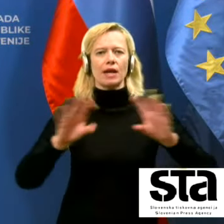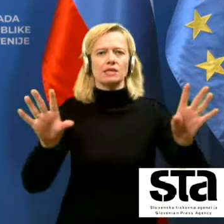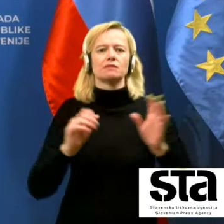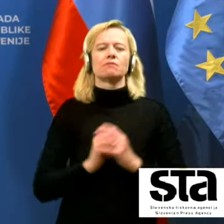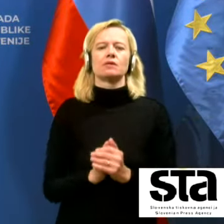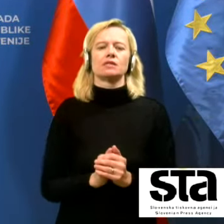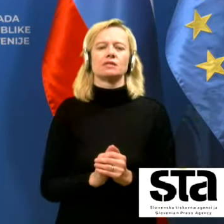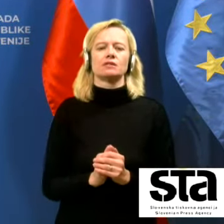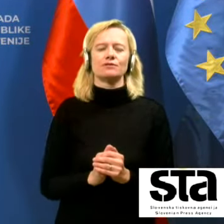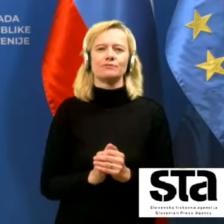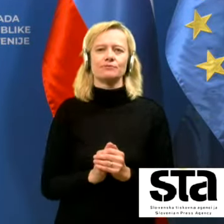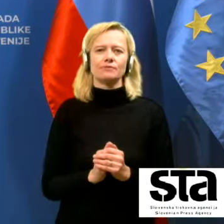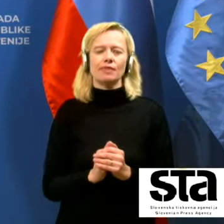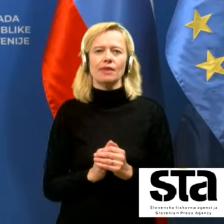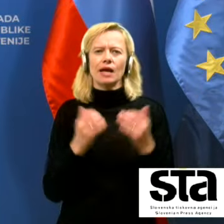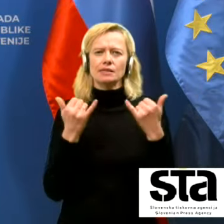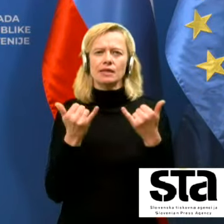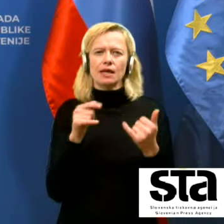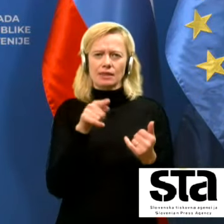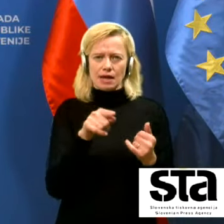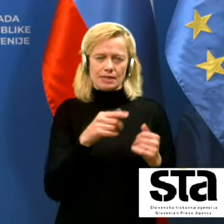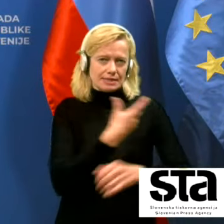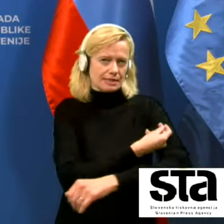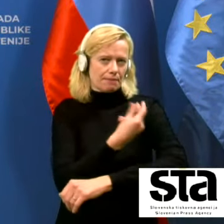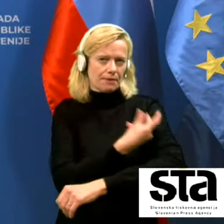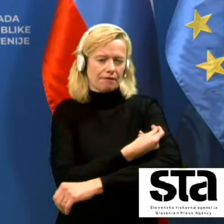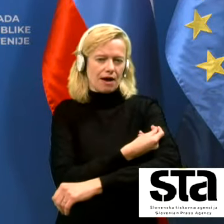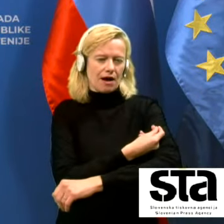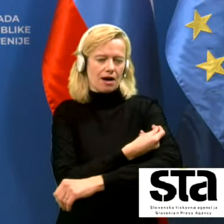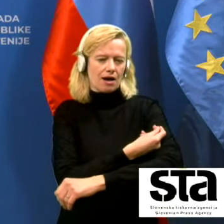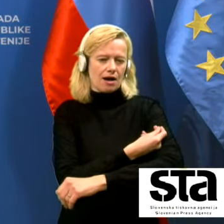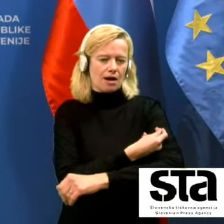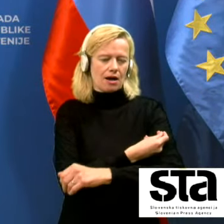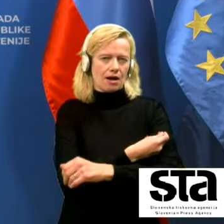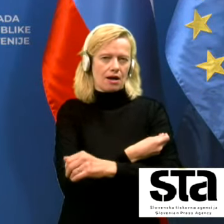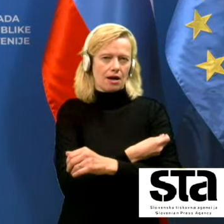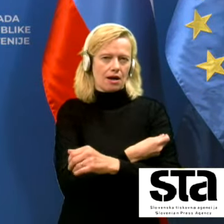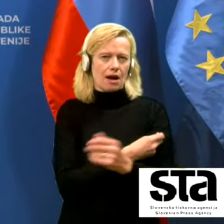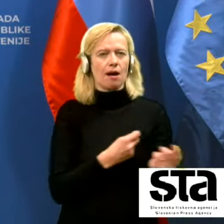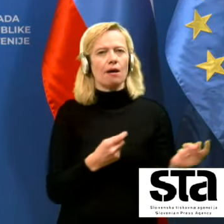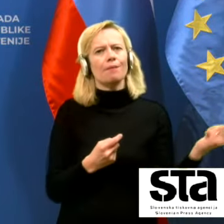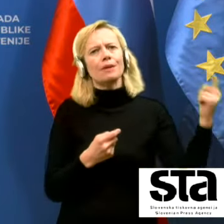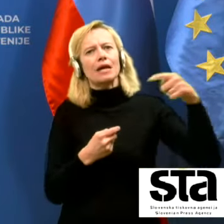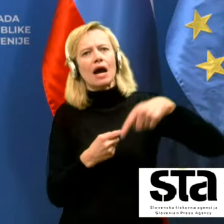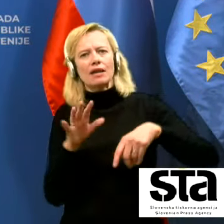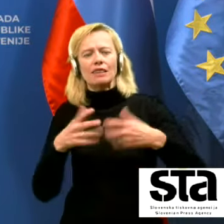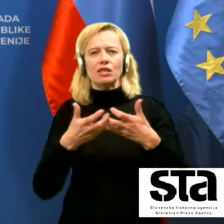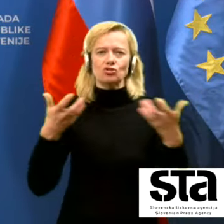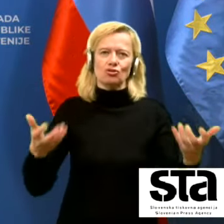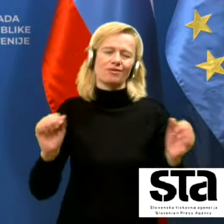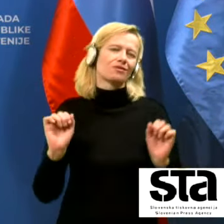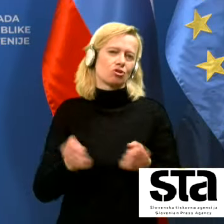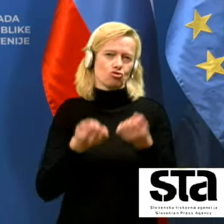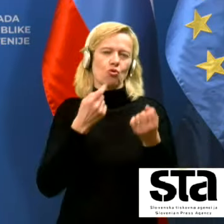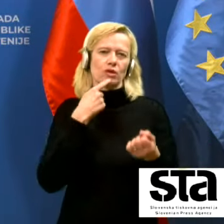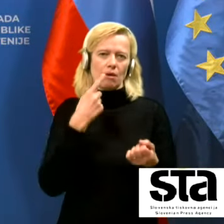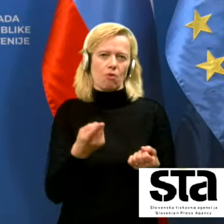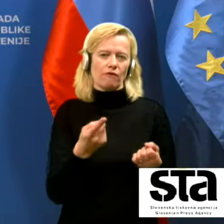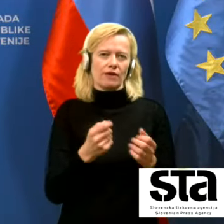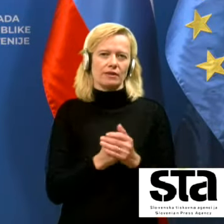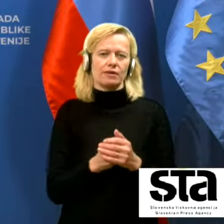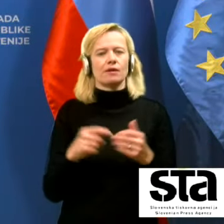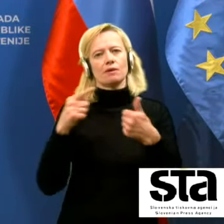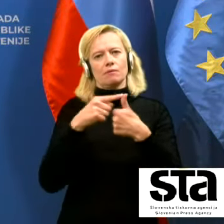in zdaj ta cepiva prihajanje na tržišče zelo težko napovedovati prvič